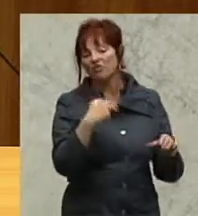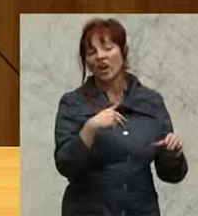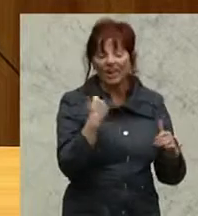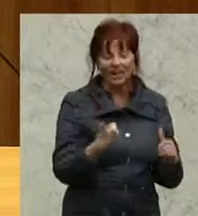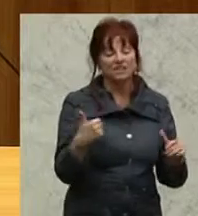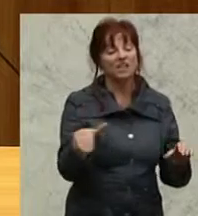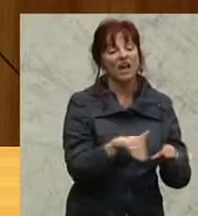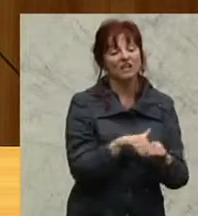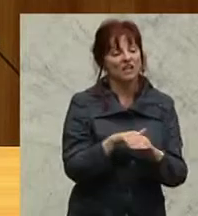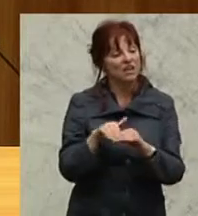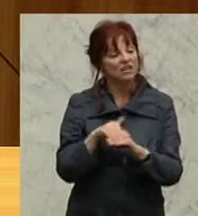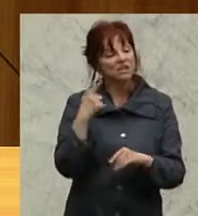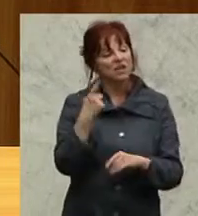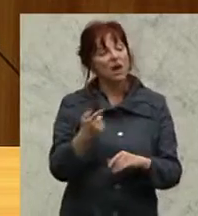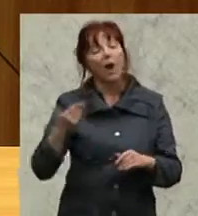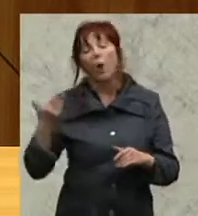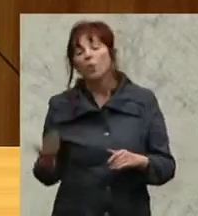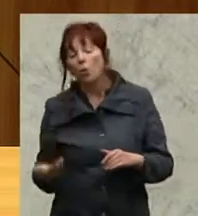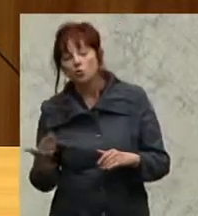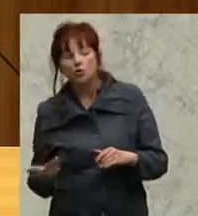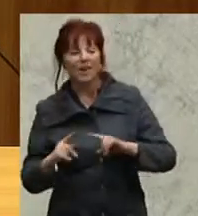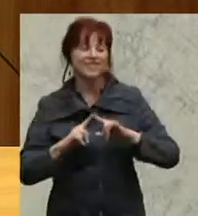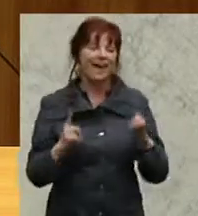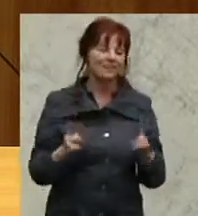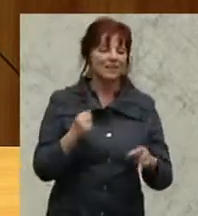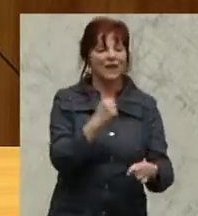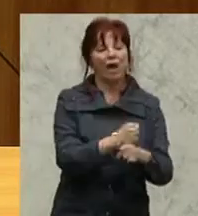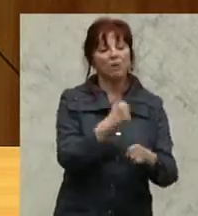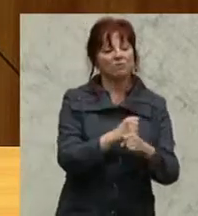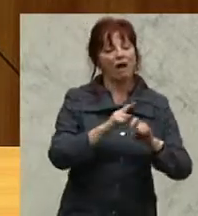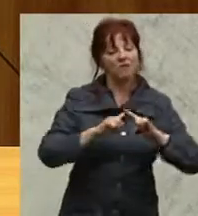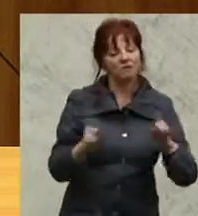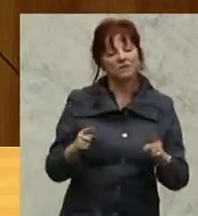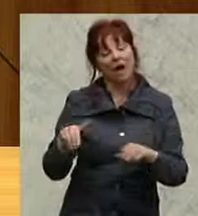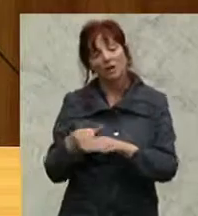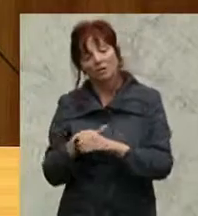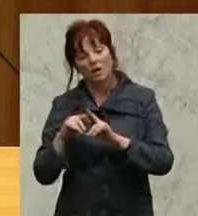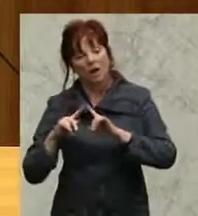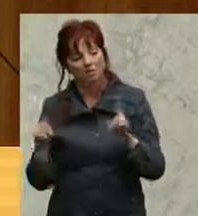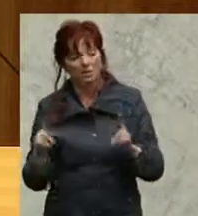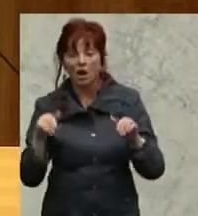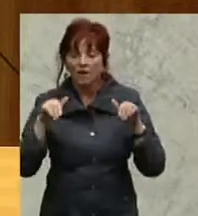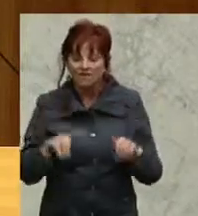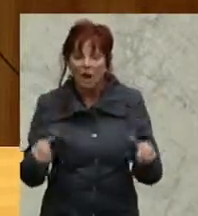Bei den Angestellten ist was anders als bei den Arbeitern und so weiter. Da kann es sich an, da müssen wir uns gemeinsam dafür einsetzen.